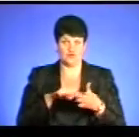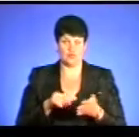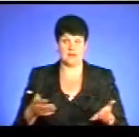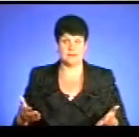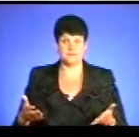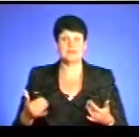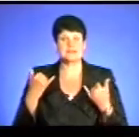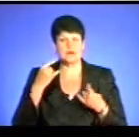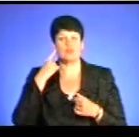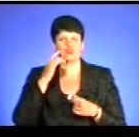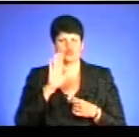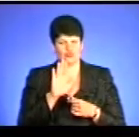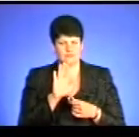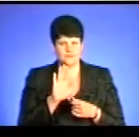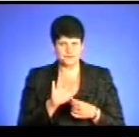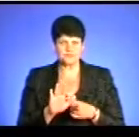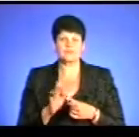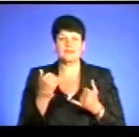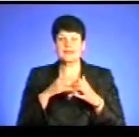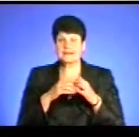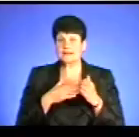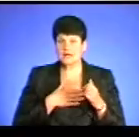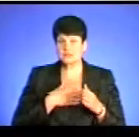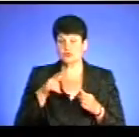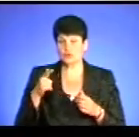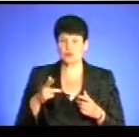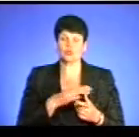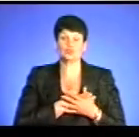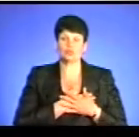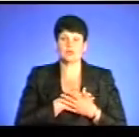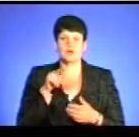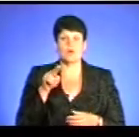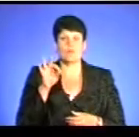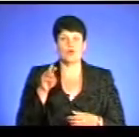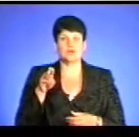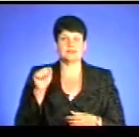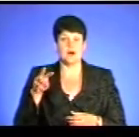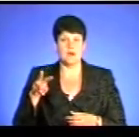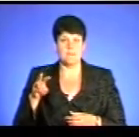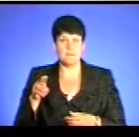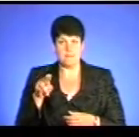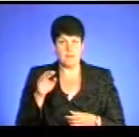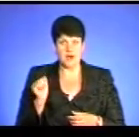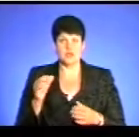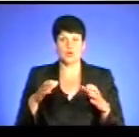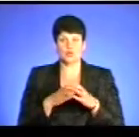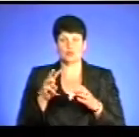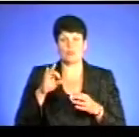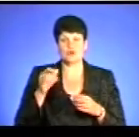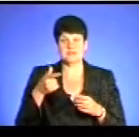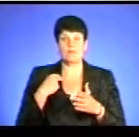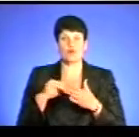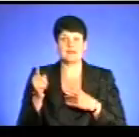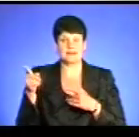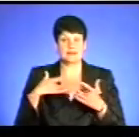Ну, зараз ми почуємо громадськість, але якщо в нас серед наших глядачів є шанувальники Потапа, чи гурт Мосгії, ви хочете захистити, чи, можливо, вже купили квитки на